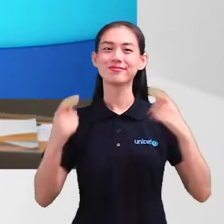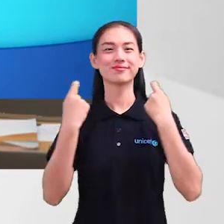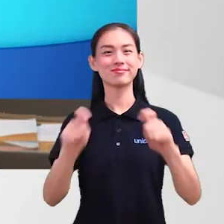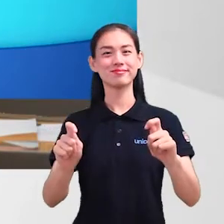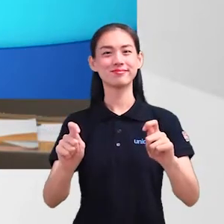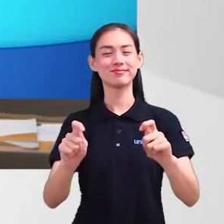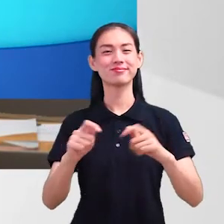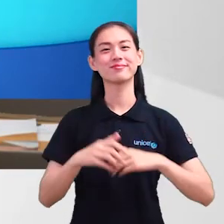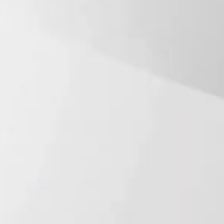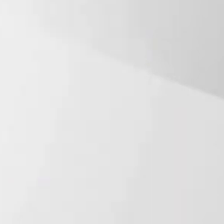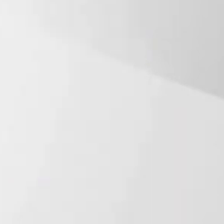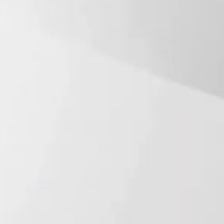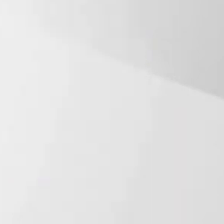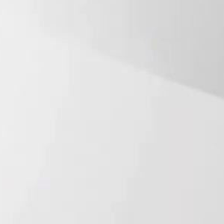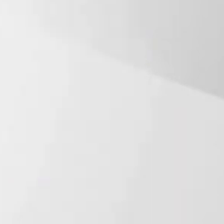Selamat mencuba!